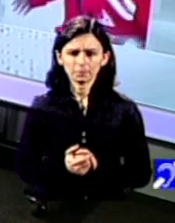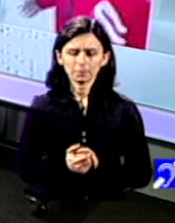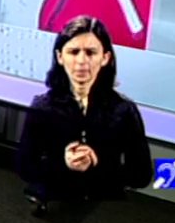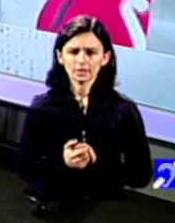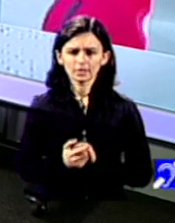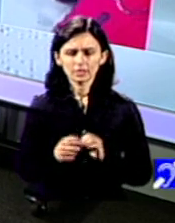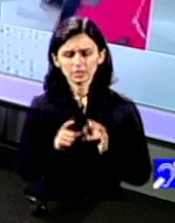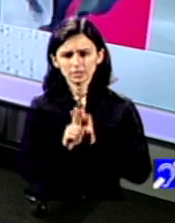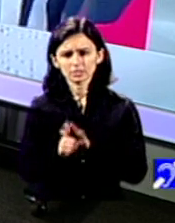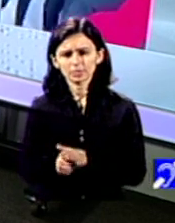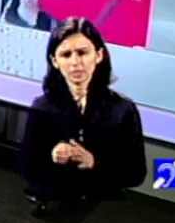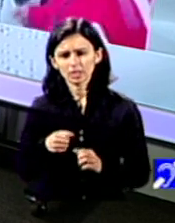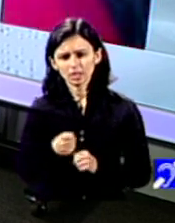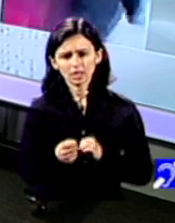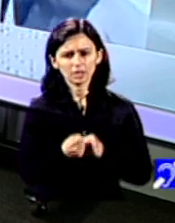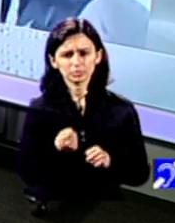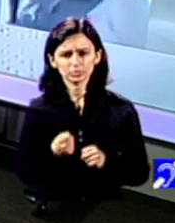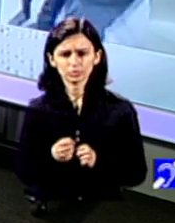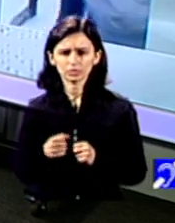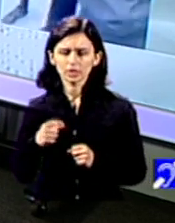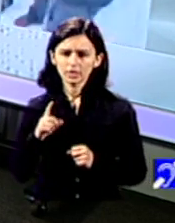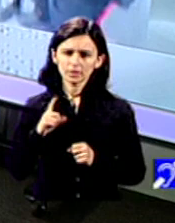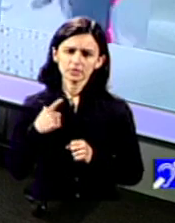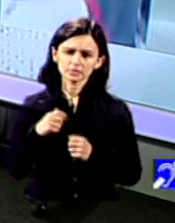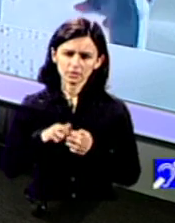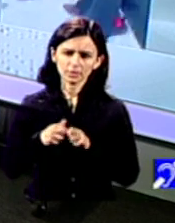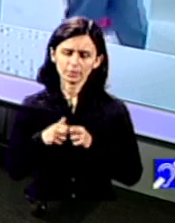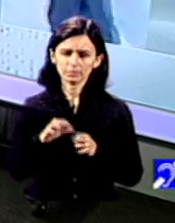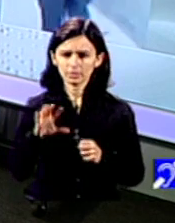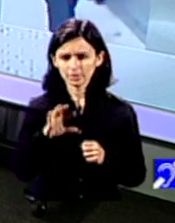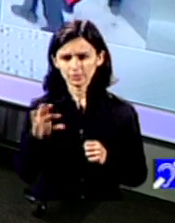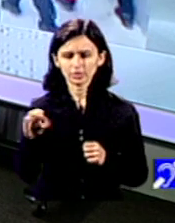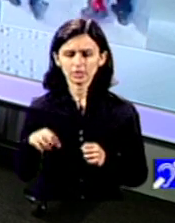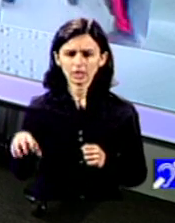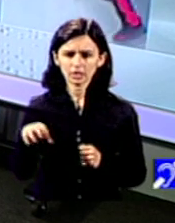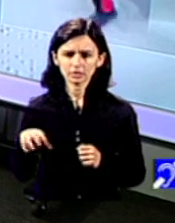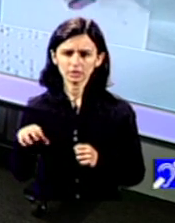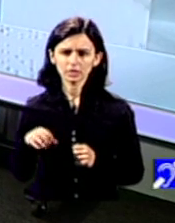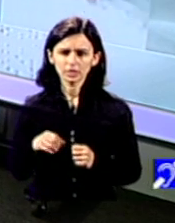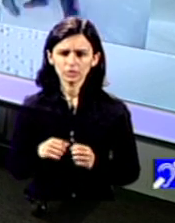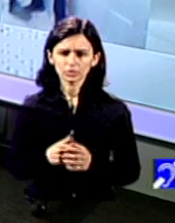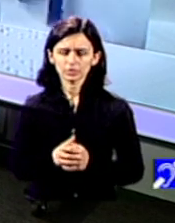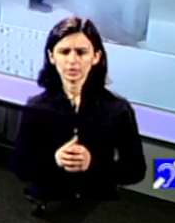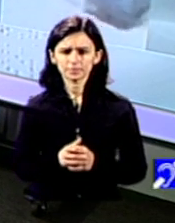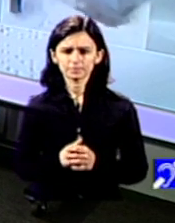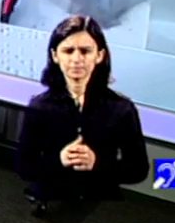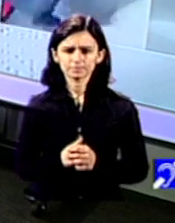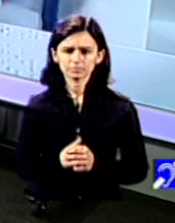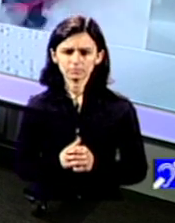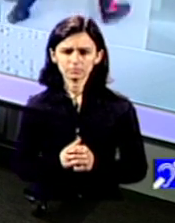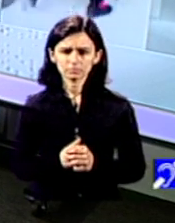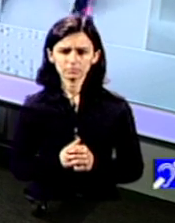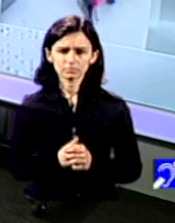agresiunea nu sunt doar probleme românești se regăsesc și în alte colțuri ale lumii din păcate